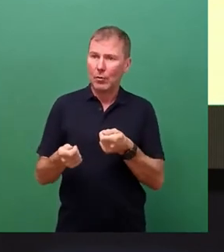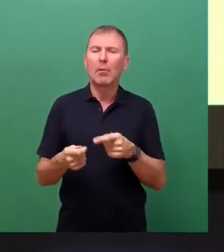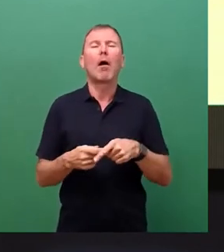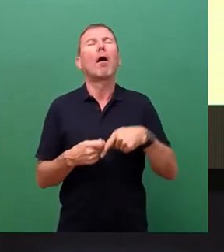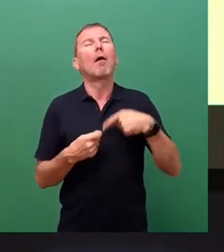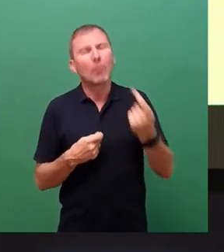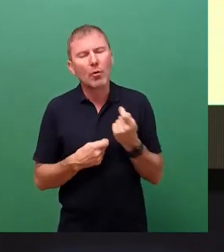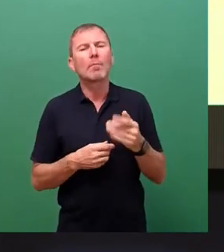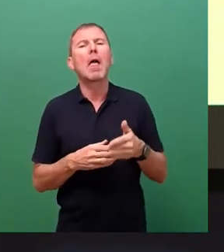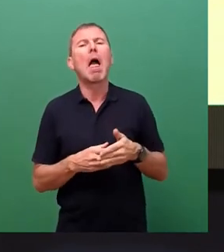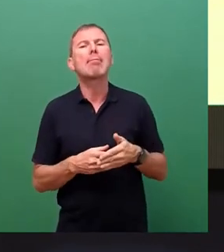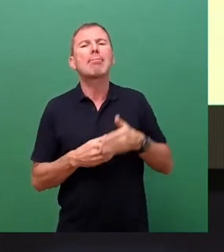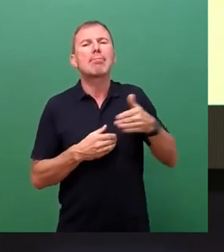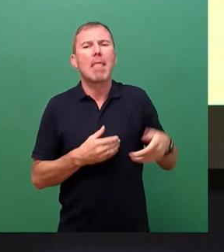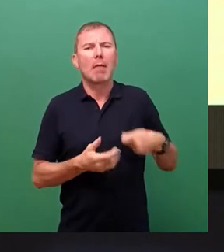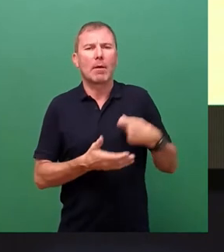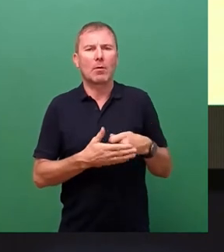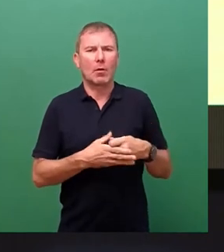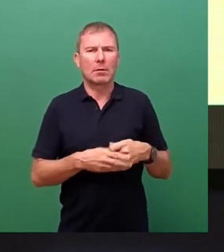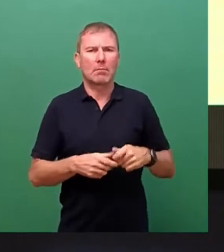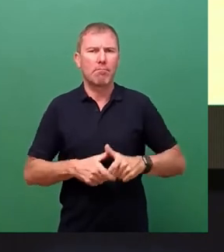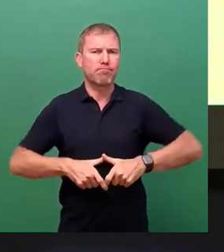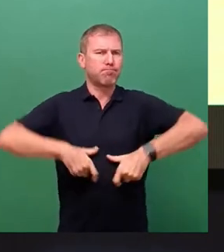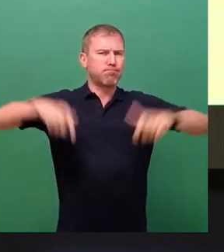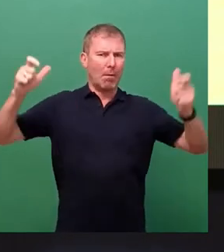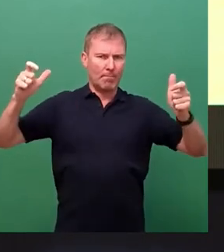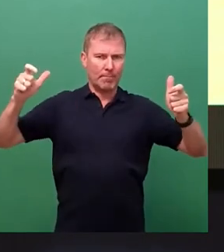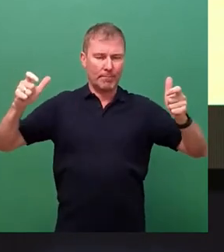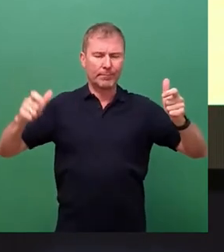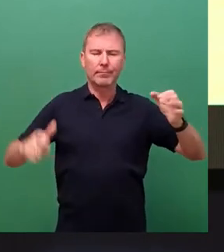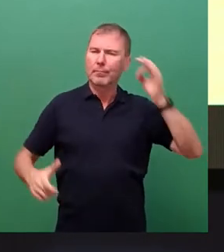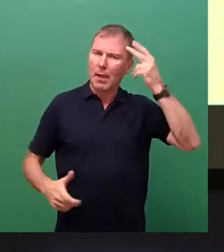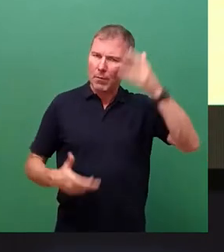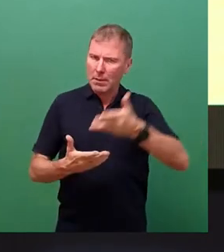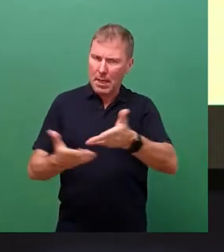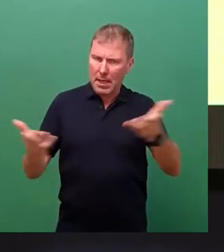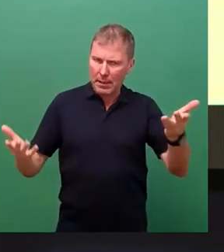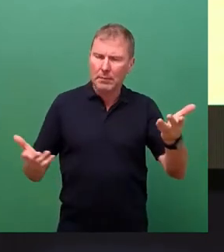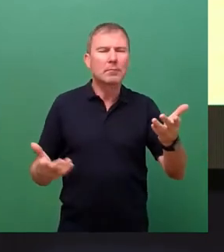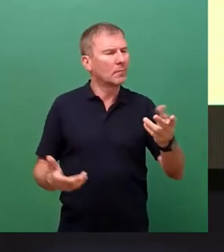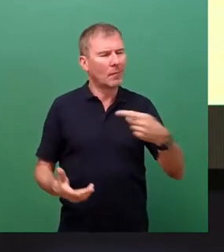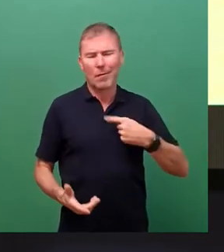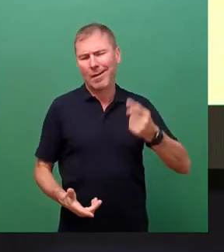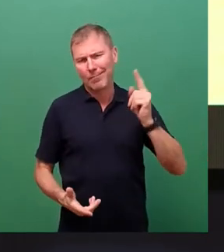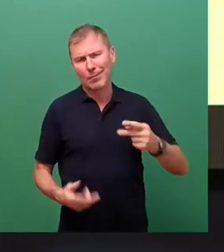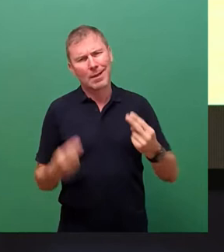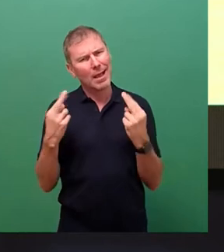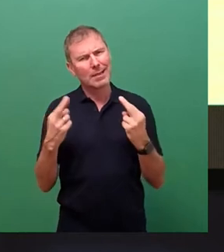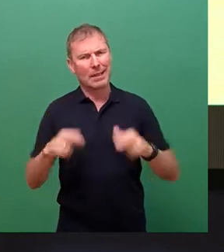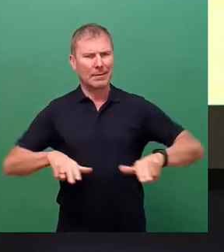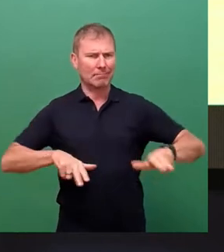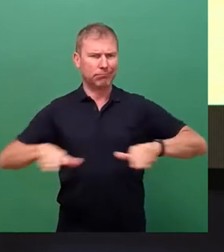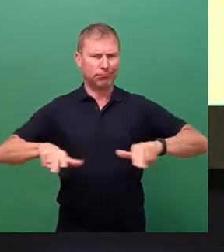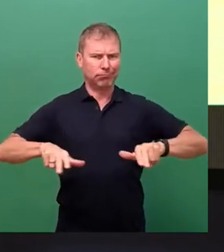Nebenkostenexplosion. Meine Damen und Herren, es besteht ganz offensichtlich dringender Handlungsbedarf. Die